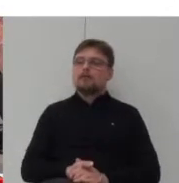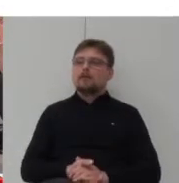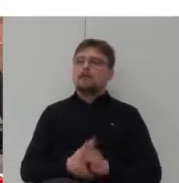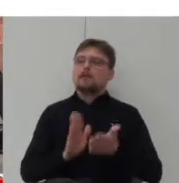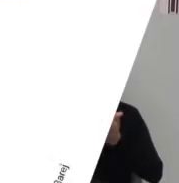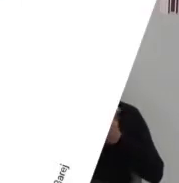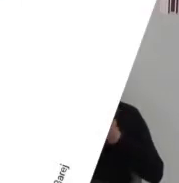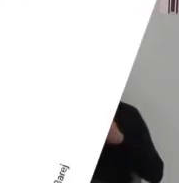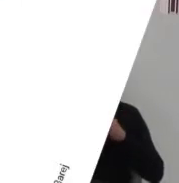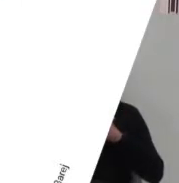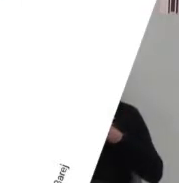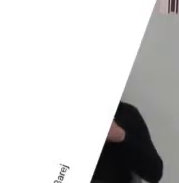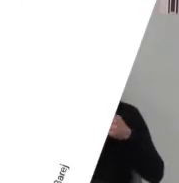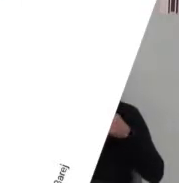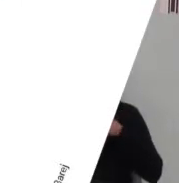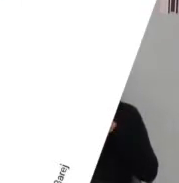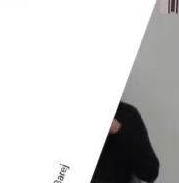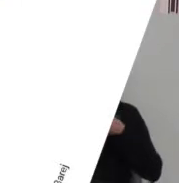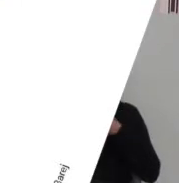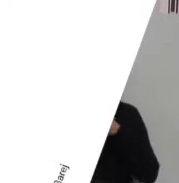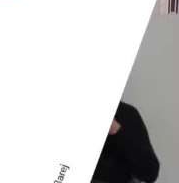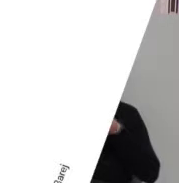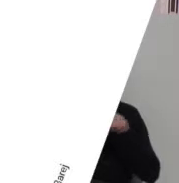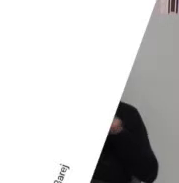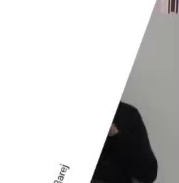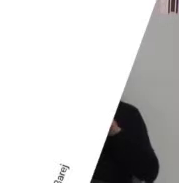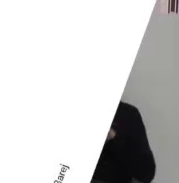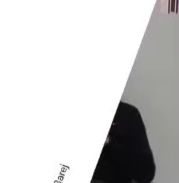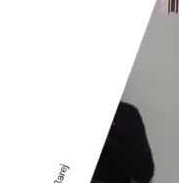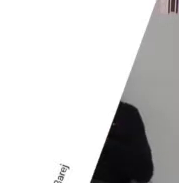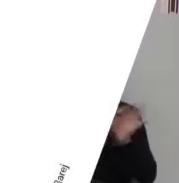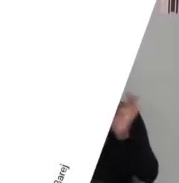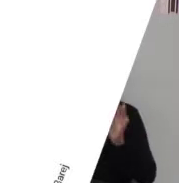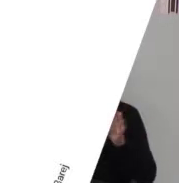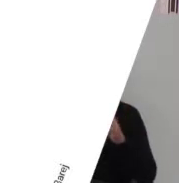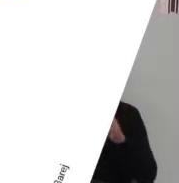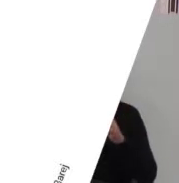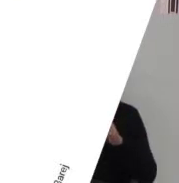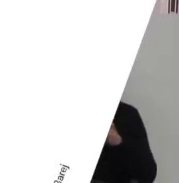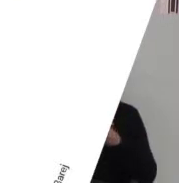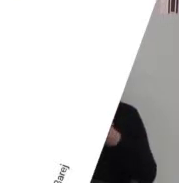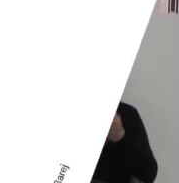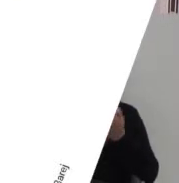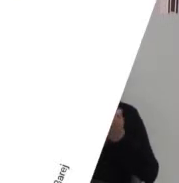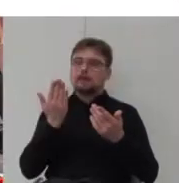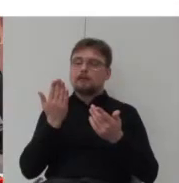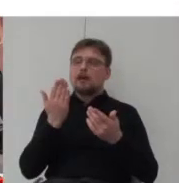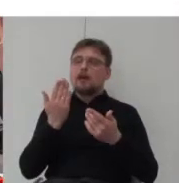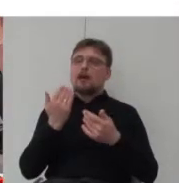i nieskończonej dowolności w kształtowaniu własnej przestrzeni transponować na skalę miasta?